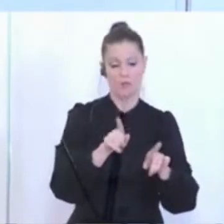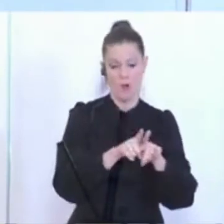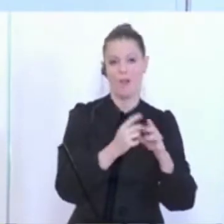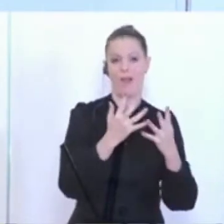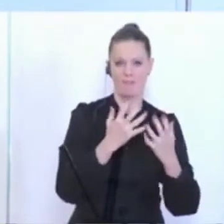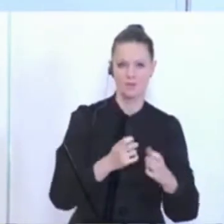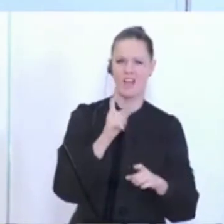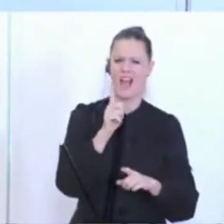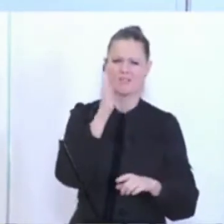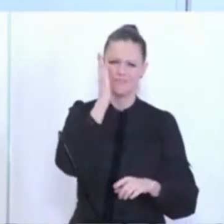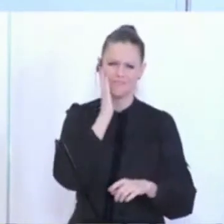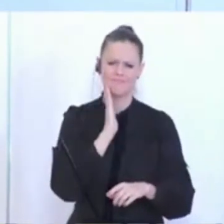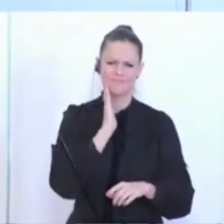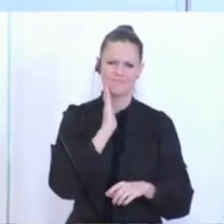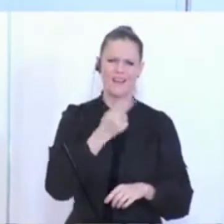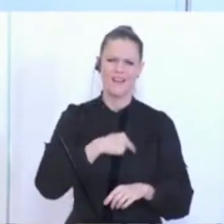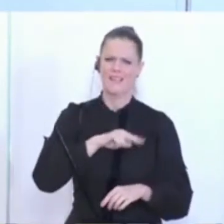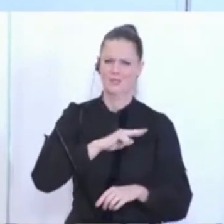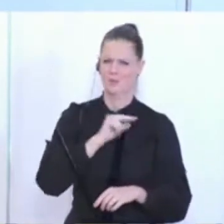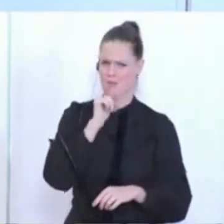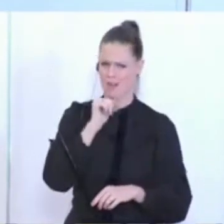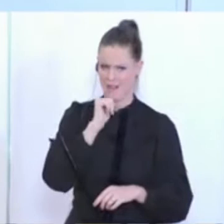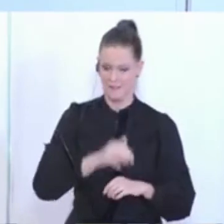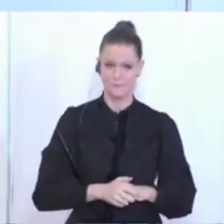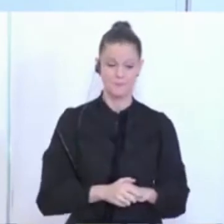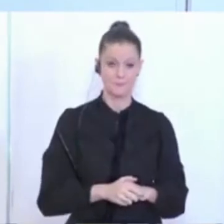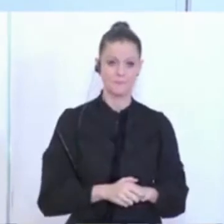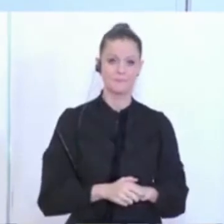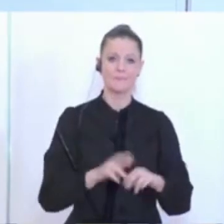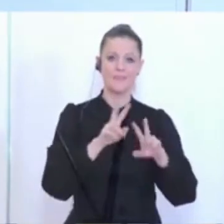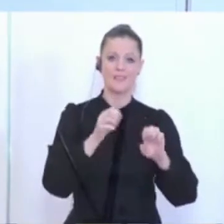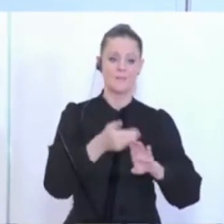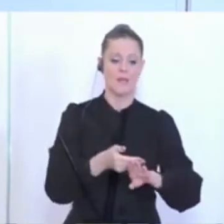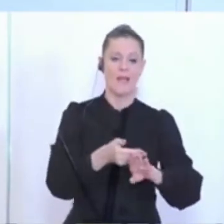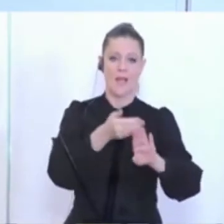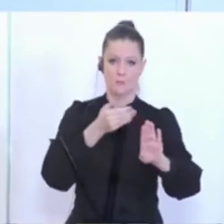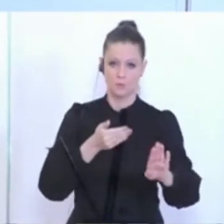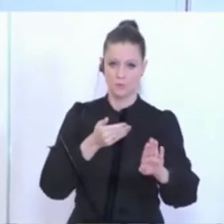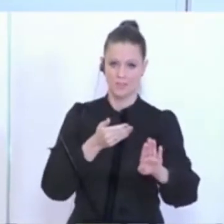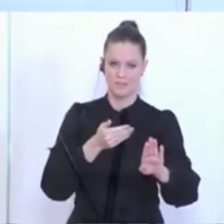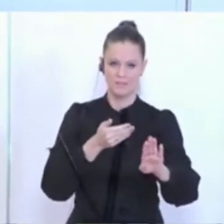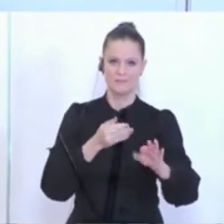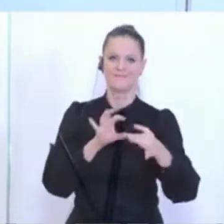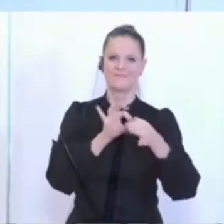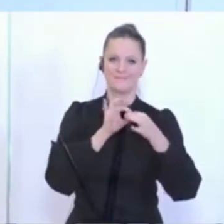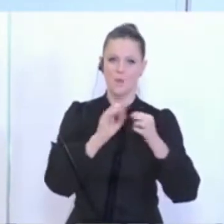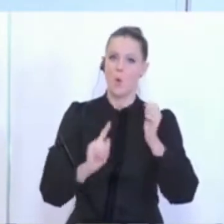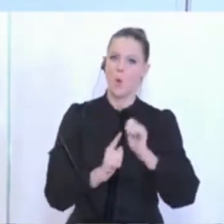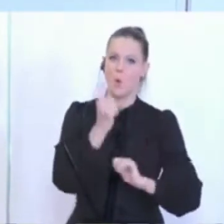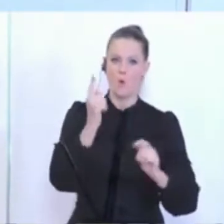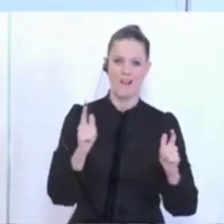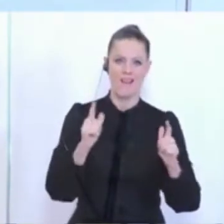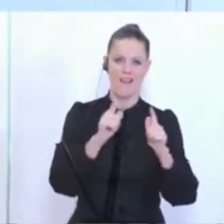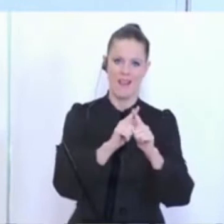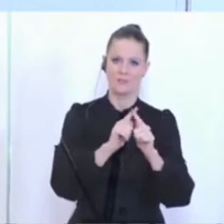Damit kommen wir, Stichwort Abstandsregeln, zu ähnlichen Fragestellungen beim Hochleistungssport und